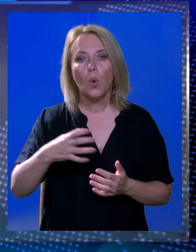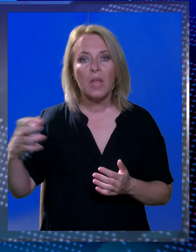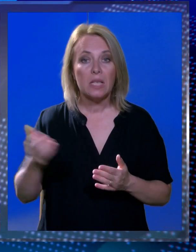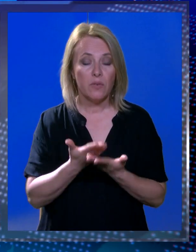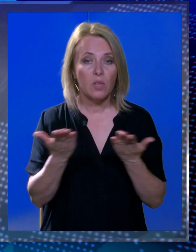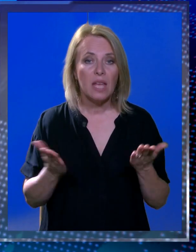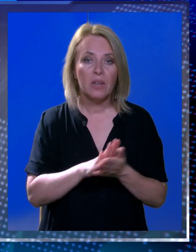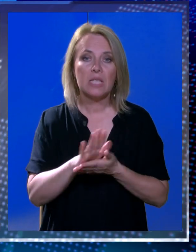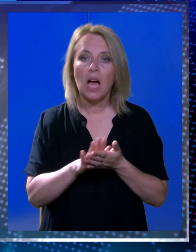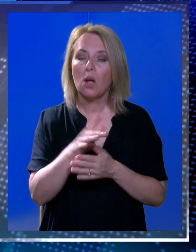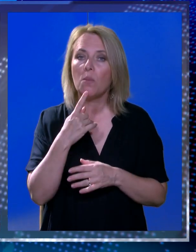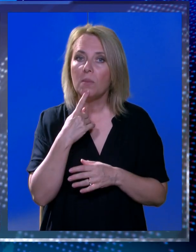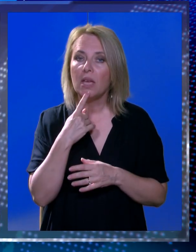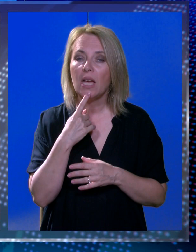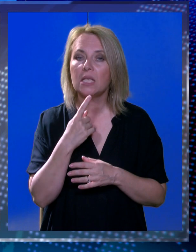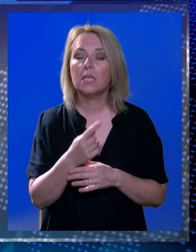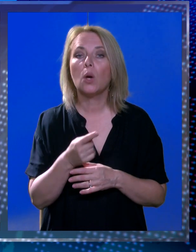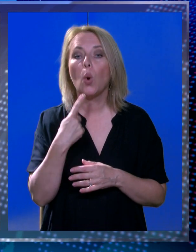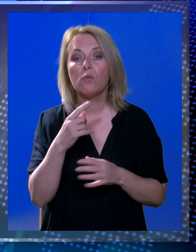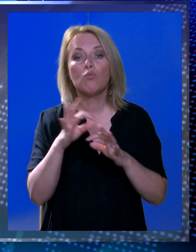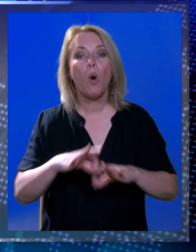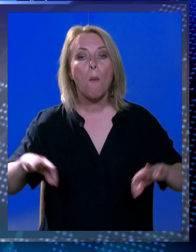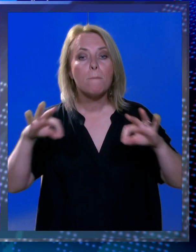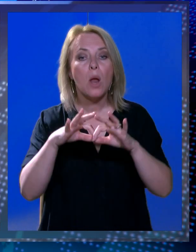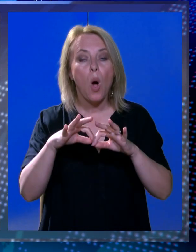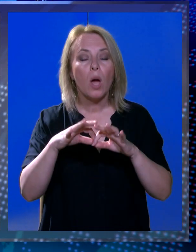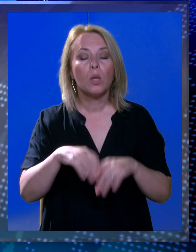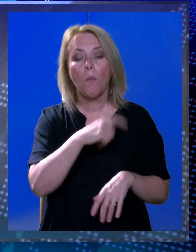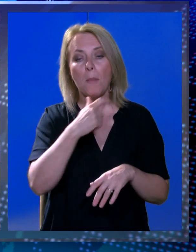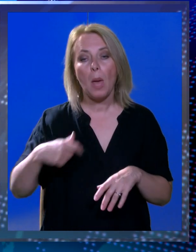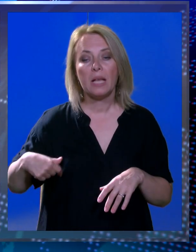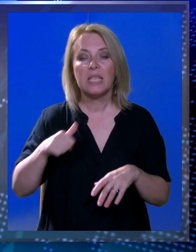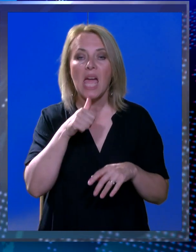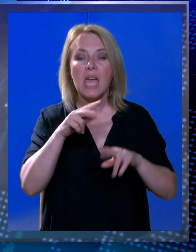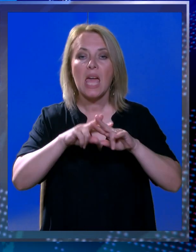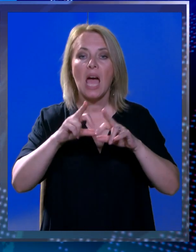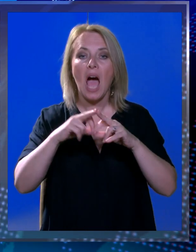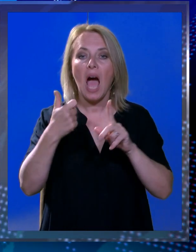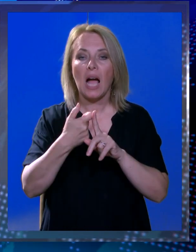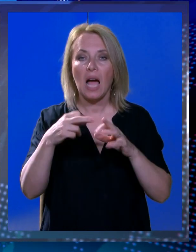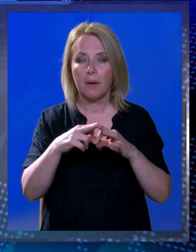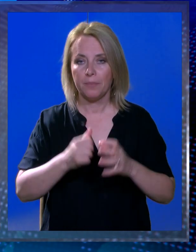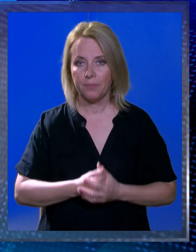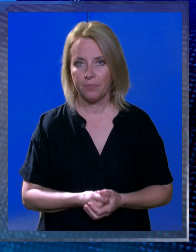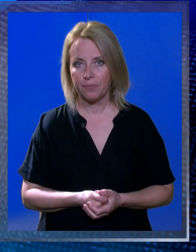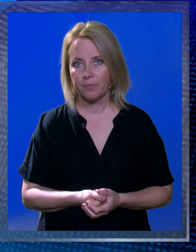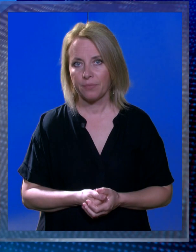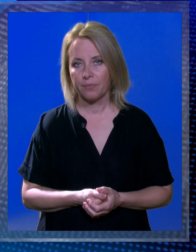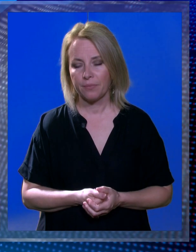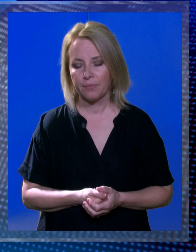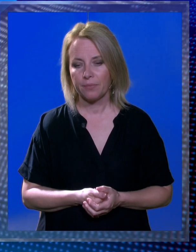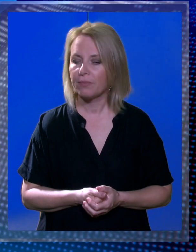U nastavku dnevnika na znakovnom jeziku hvale vrijednom projektu Policije i HK, ali i brojnim drugim temama. Ostanite s nama.